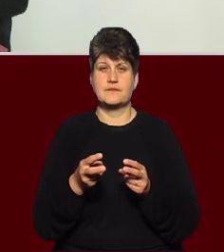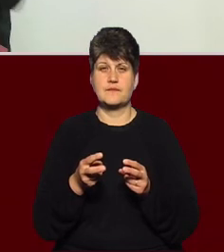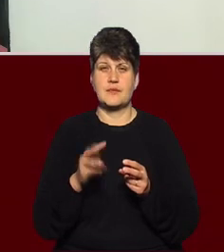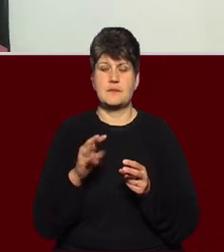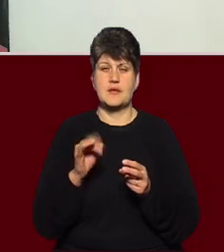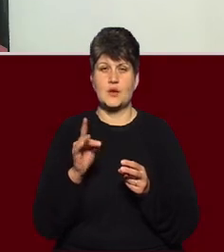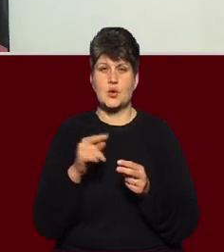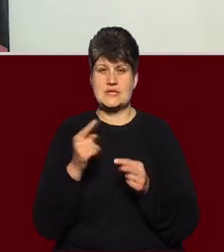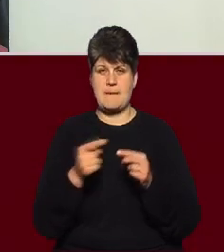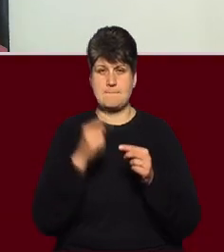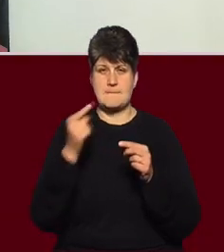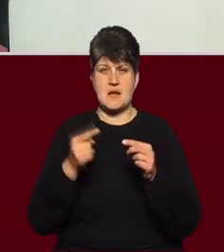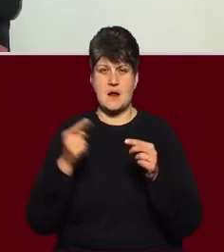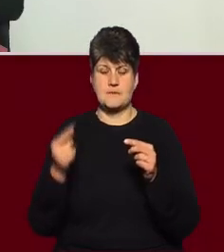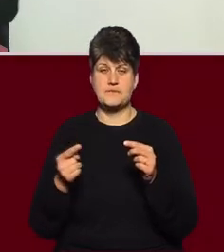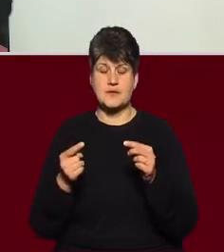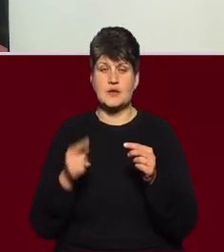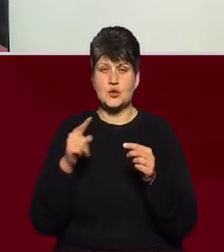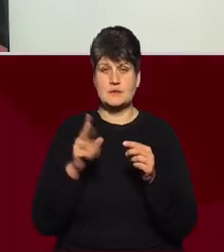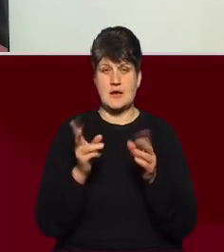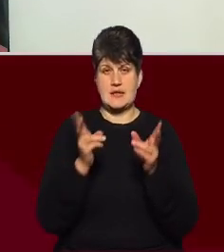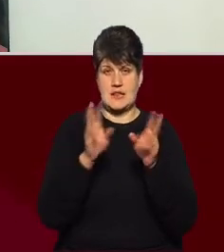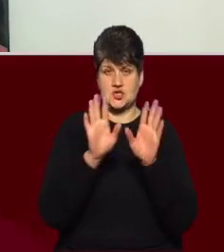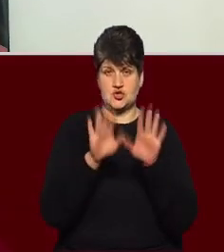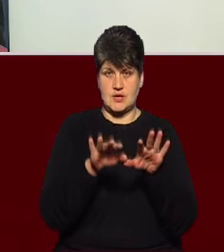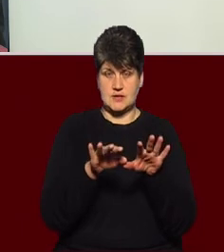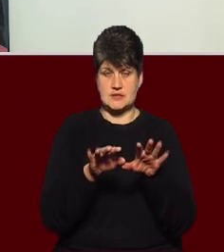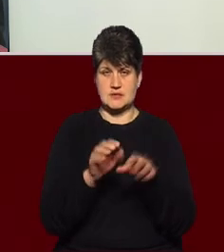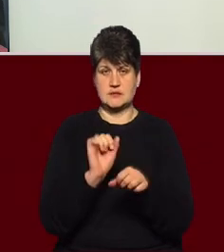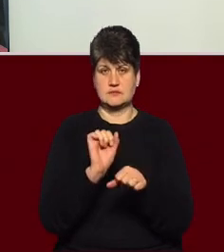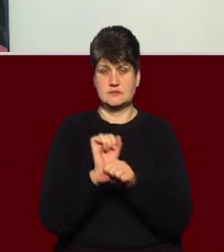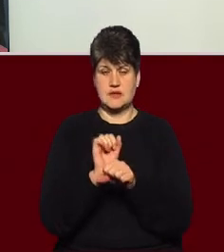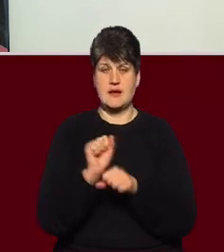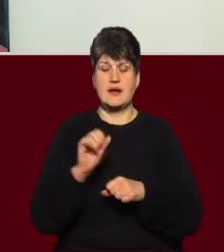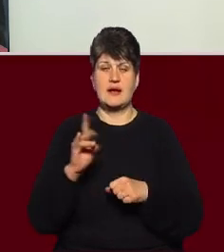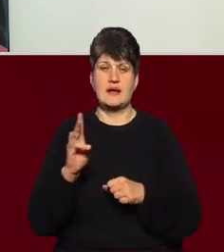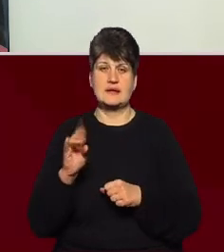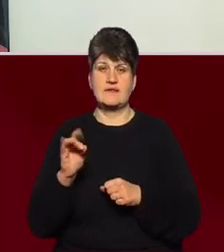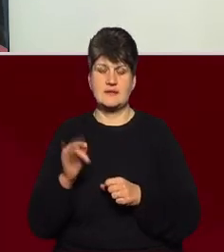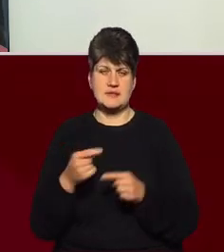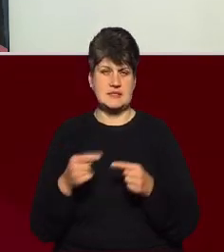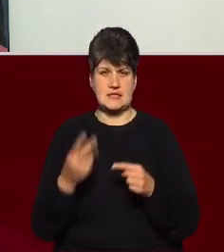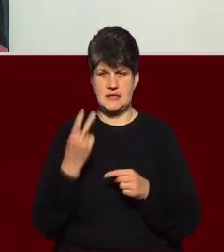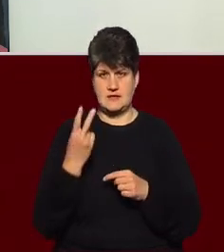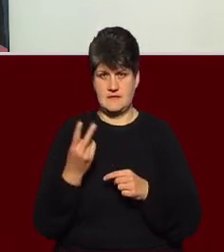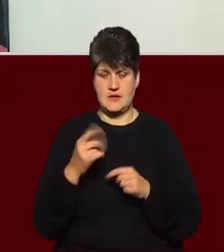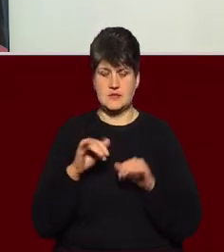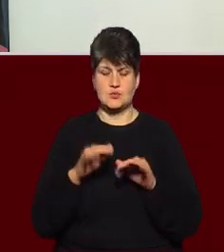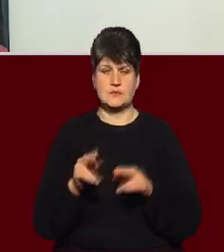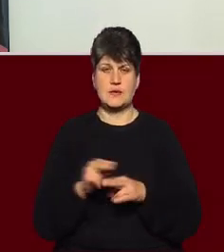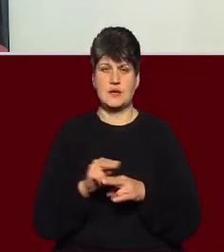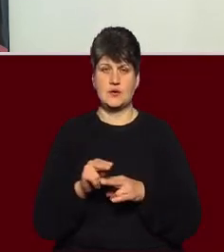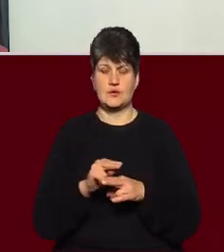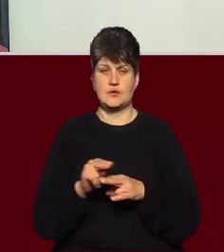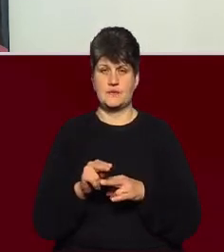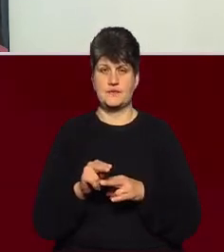коїл. Той спіраль залишається там і тромбує ту аневризму. Це другий спосіб, яким лікують геморрогічний інсульт. Третій, я